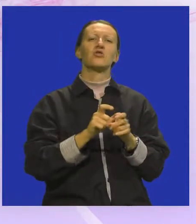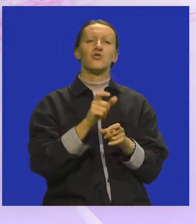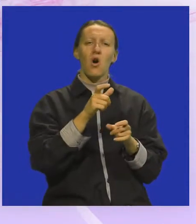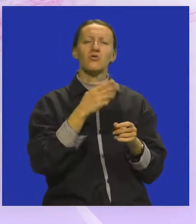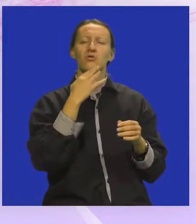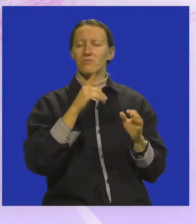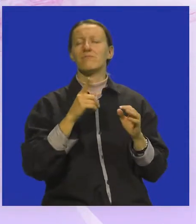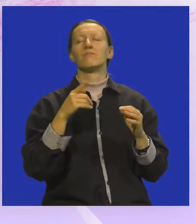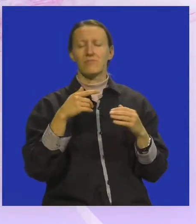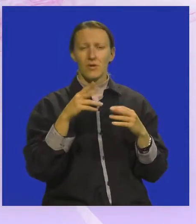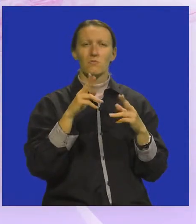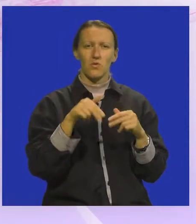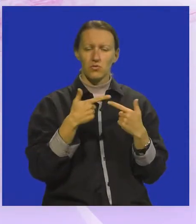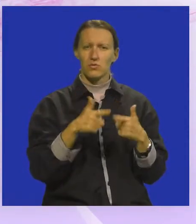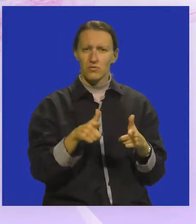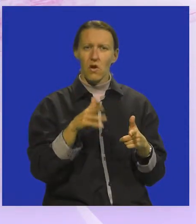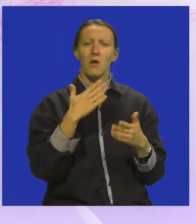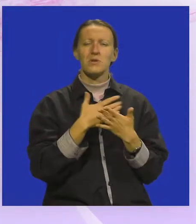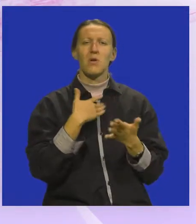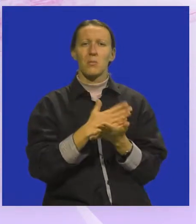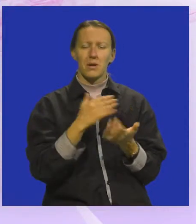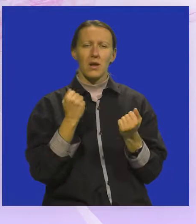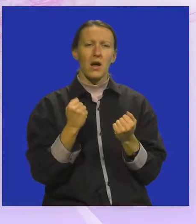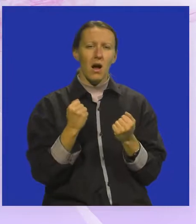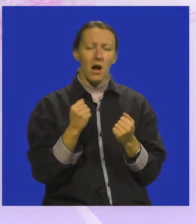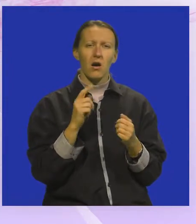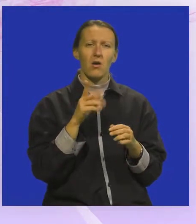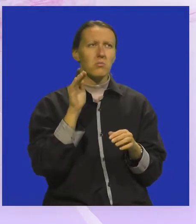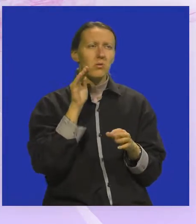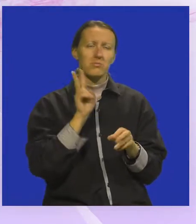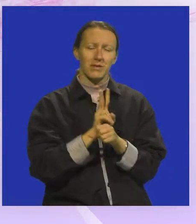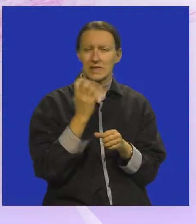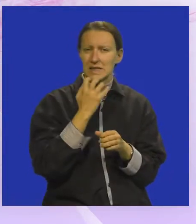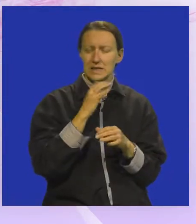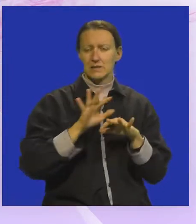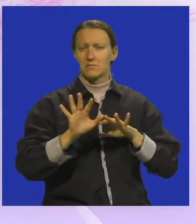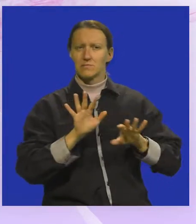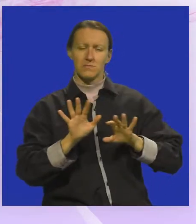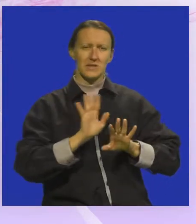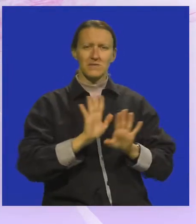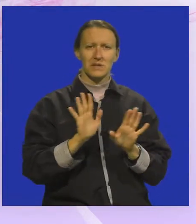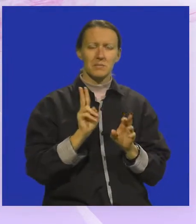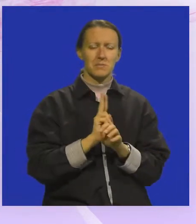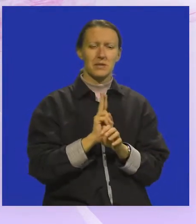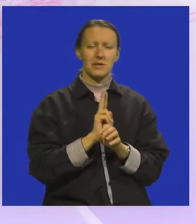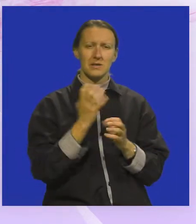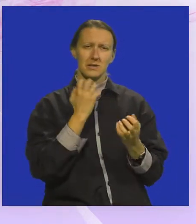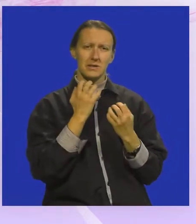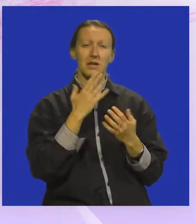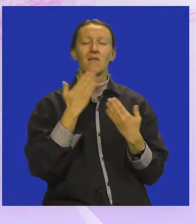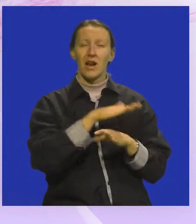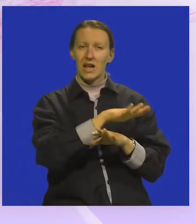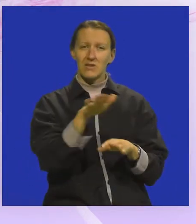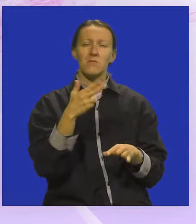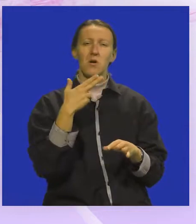zaista i zašao susret, a mi smo stvarno bili jako jako poslušni i držali se apsolutno svih mjera, tako da evo hvala